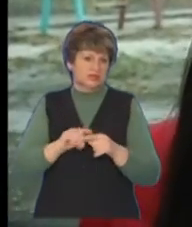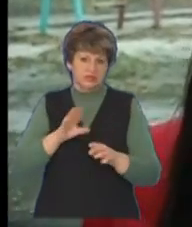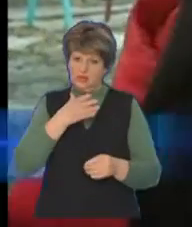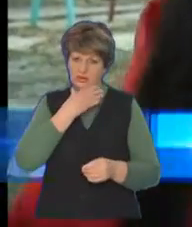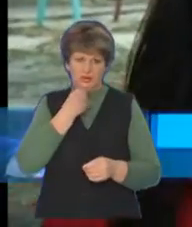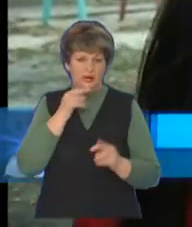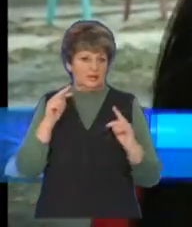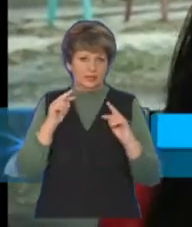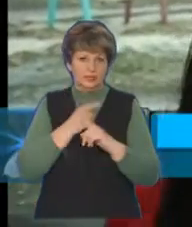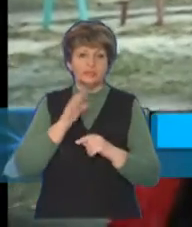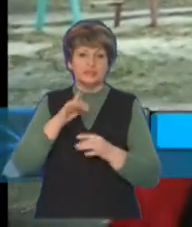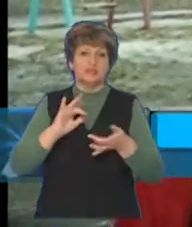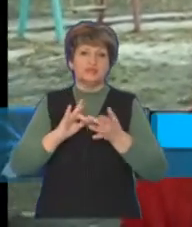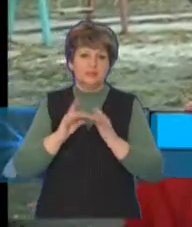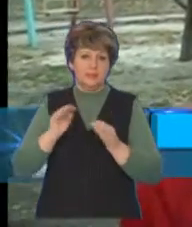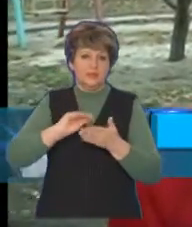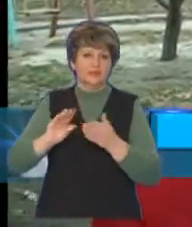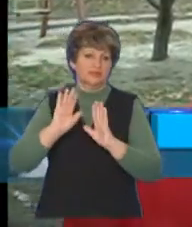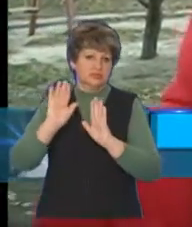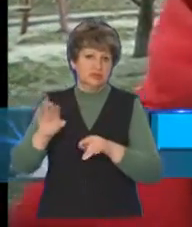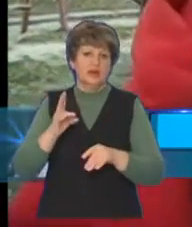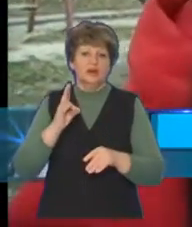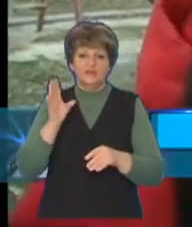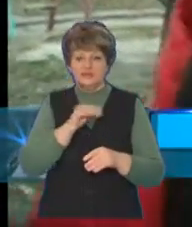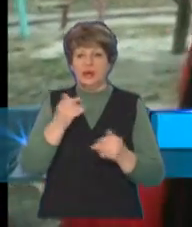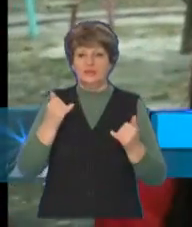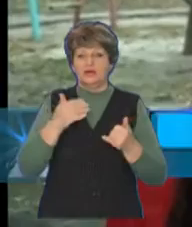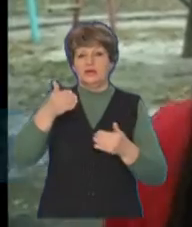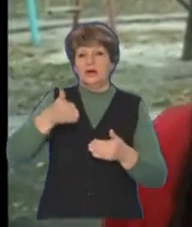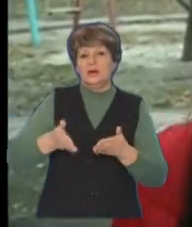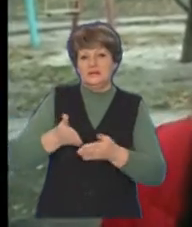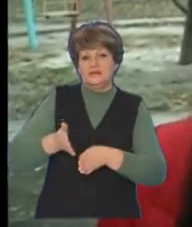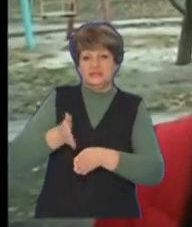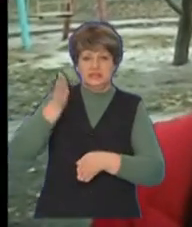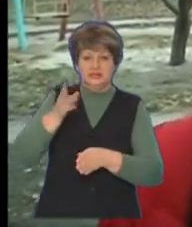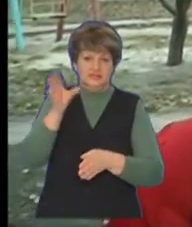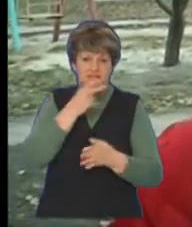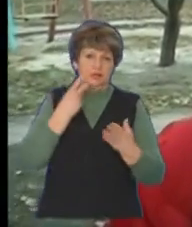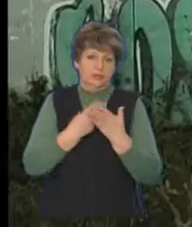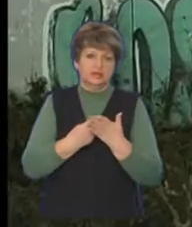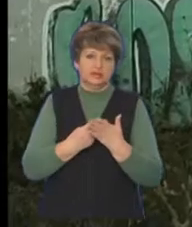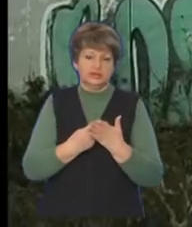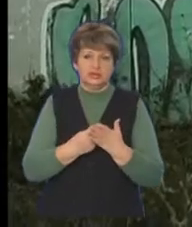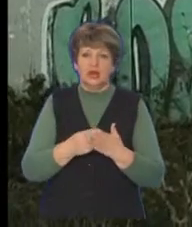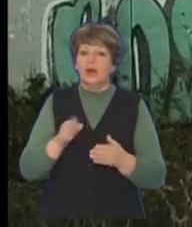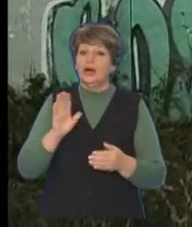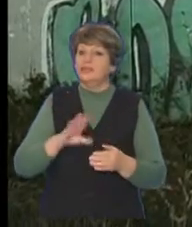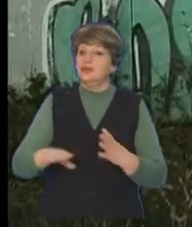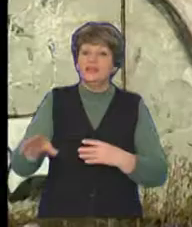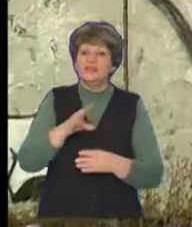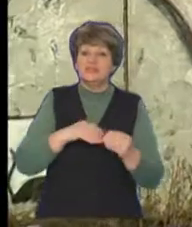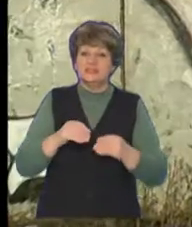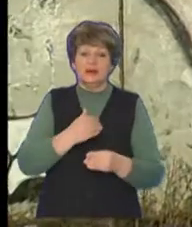неправильно. Хай пишуть в соцсетях, на стінах, і всі це також бачать тепер, так що хай пишуть там. Хоча не всі